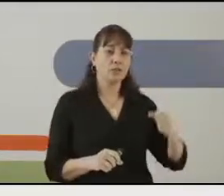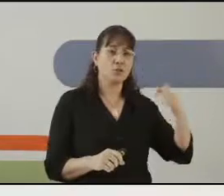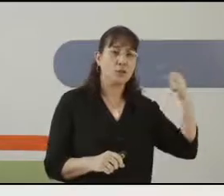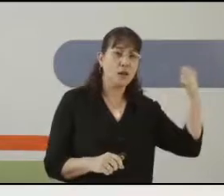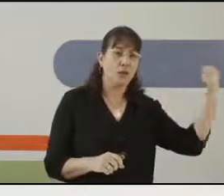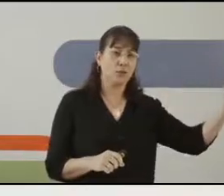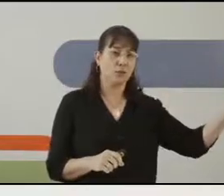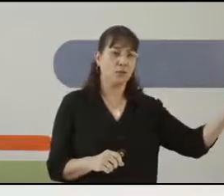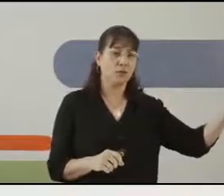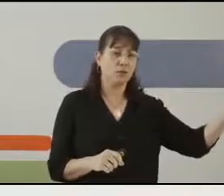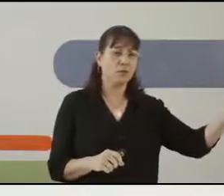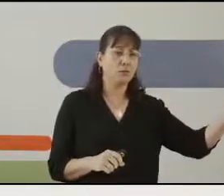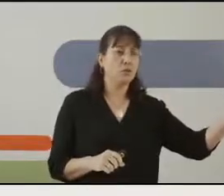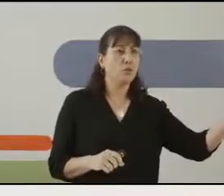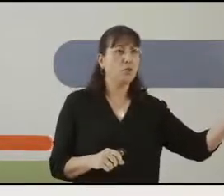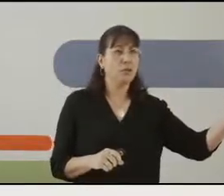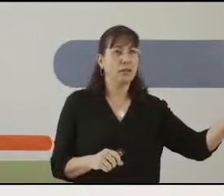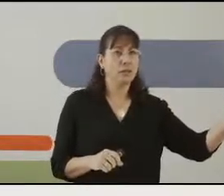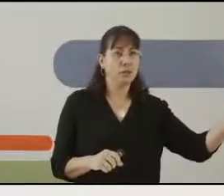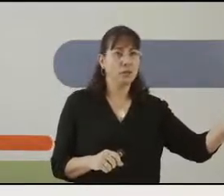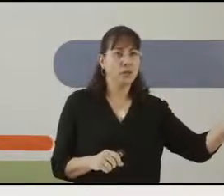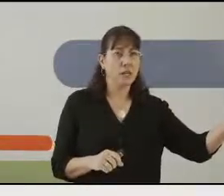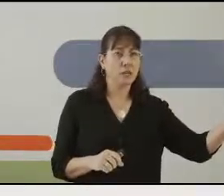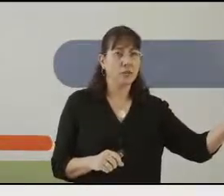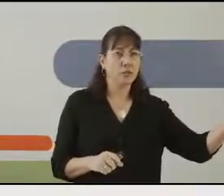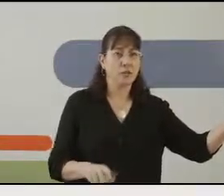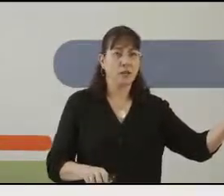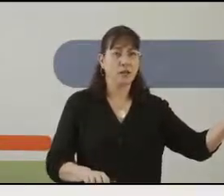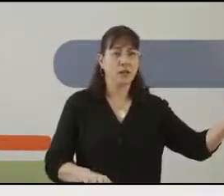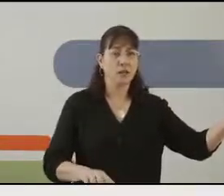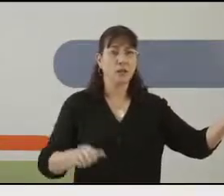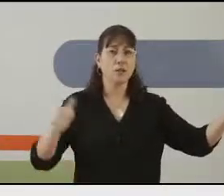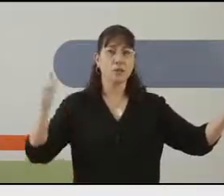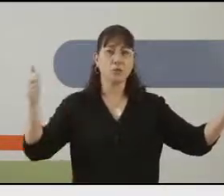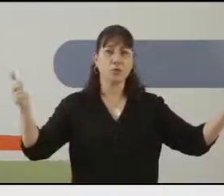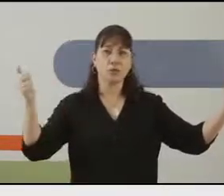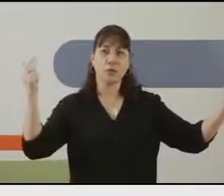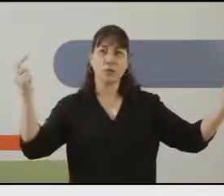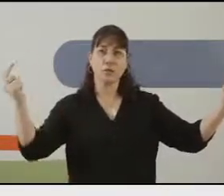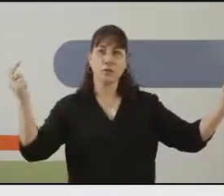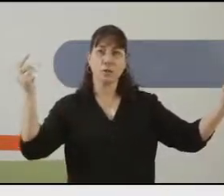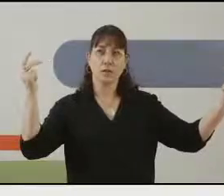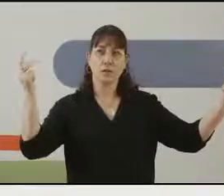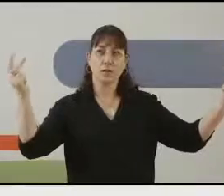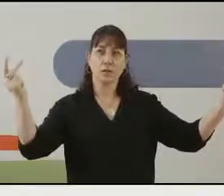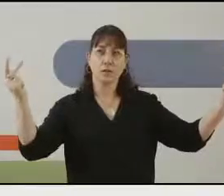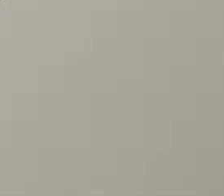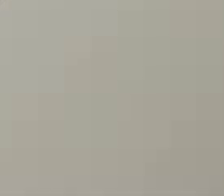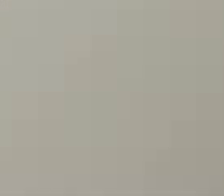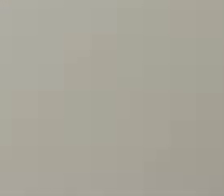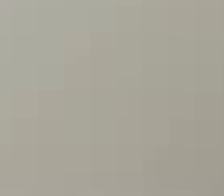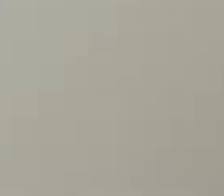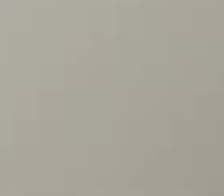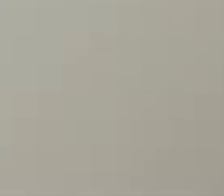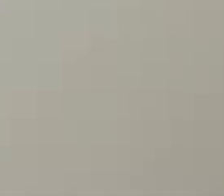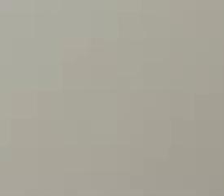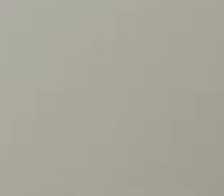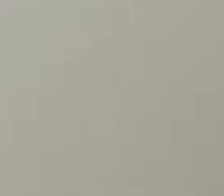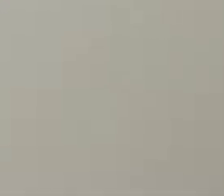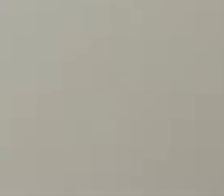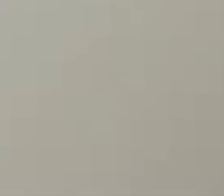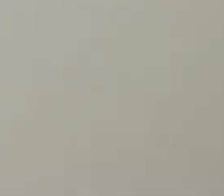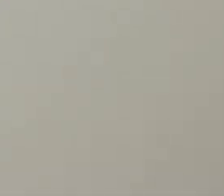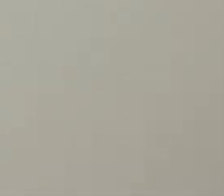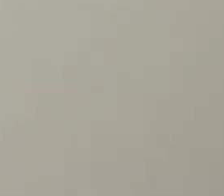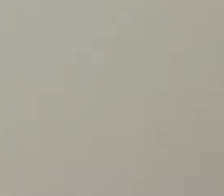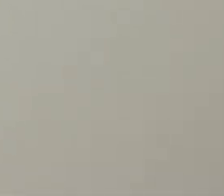להחזיק שבעה בלונים, וביד השנייה, שבעה, שמונה, תשעה, עשרה, אחת עשרה, שניים